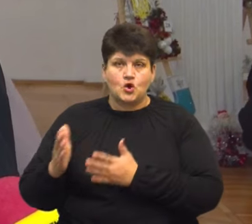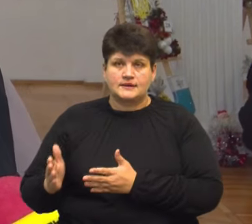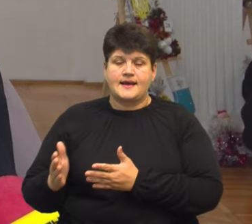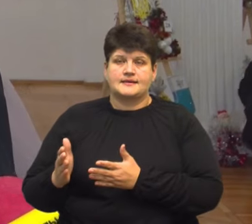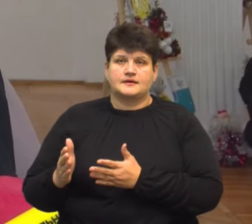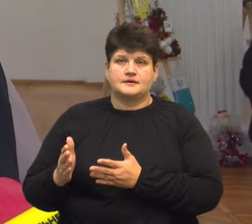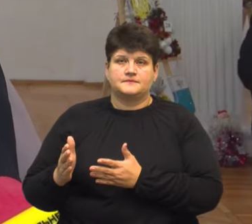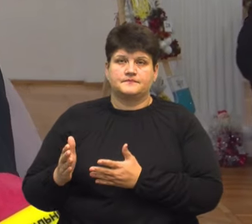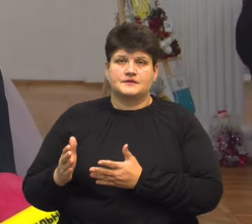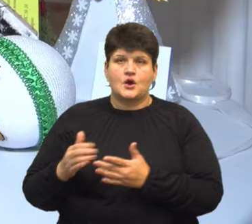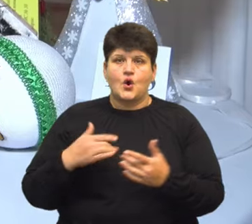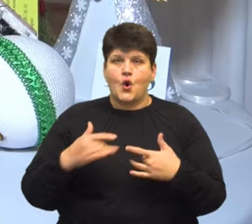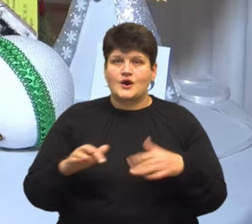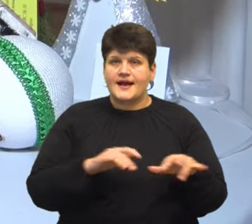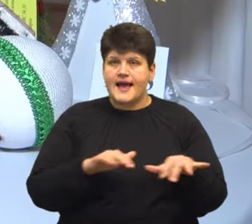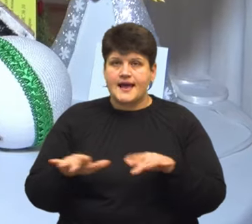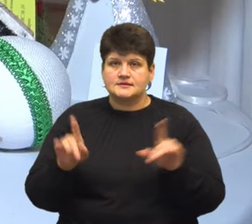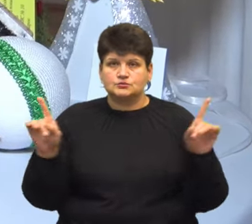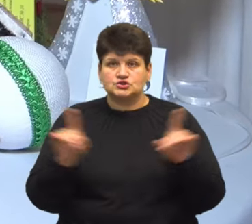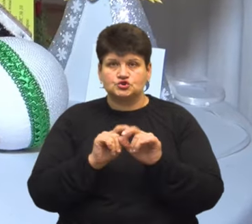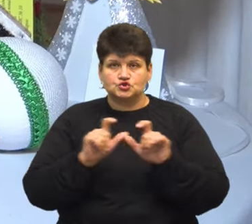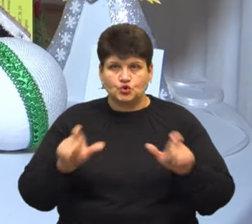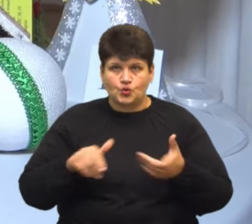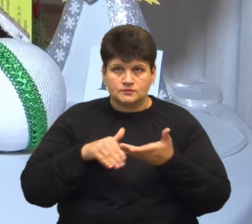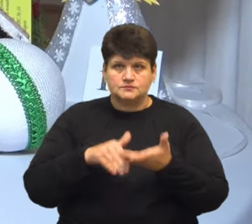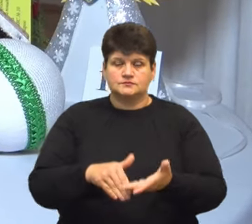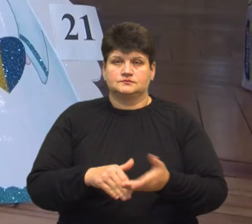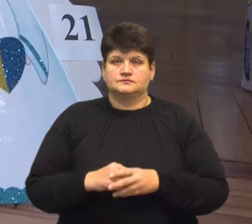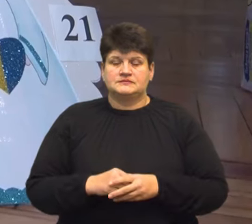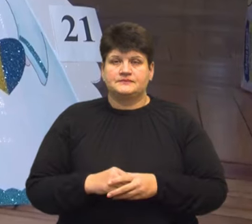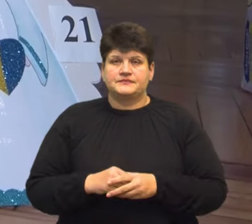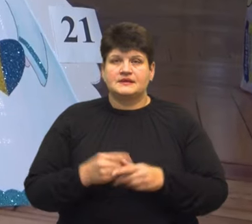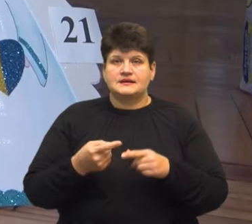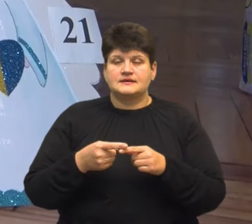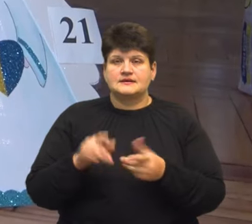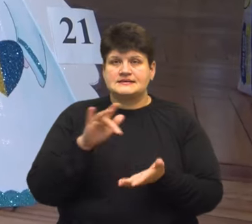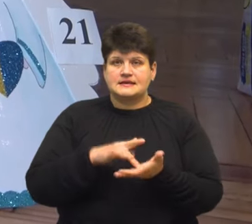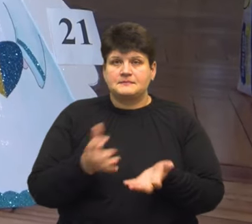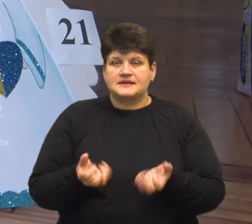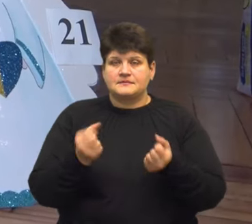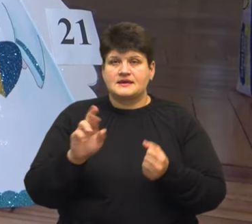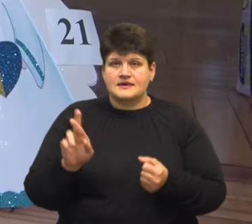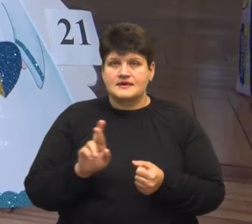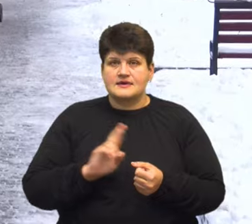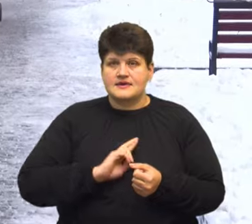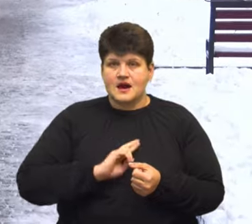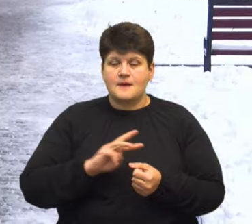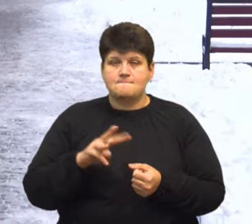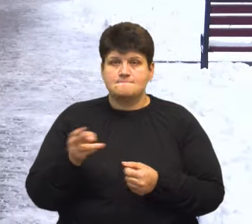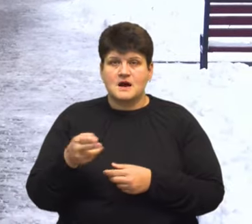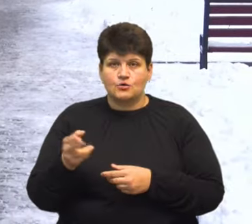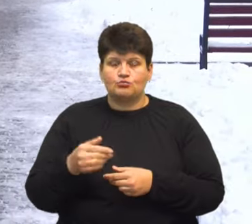долучилися оркестри, музичні школи, долучилися центр підтримки Я Маріуполь, центр підтримки Я Луганщина.